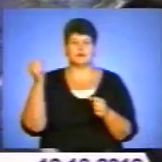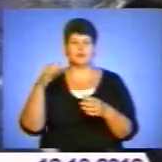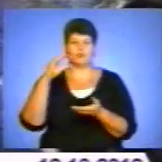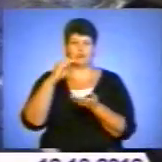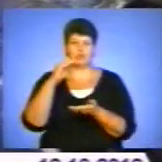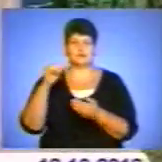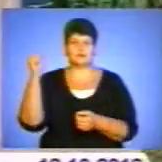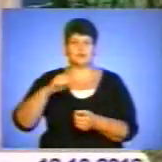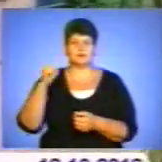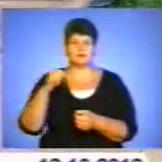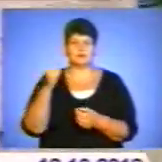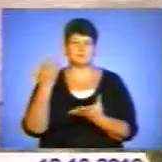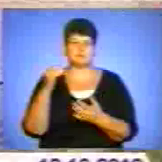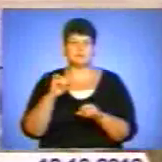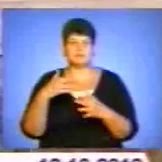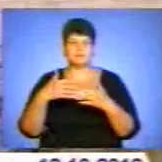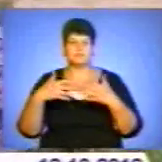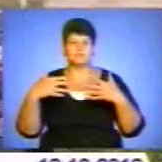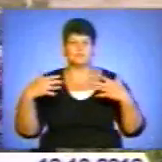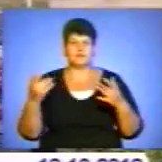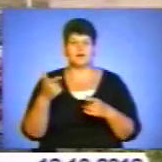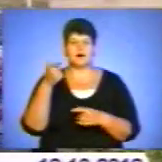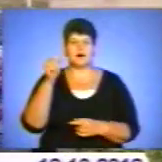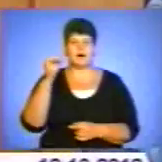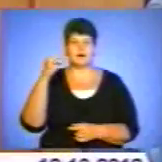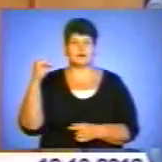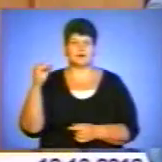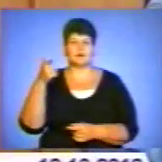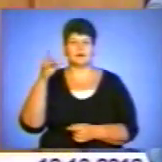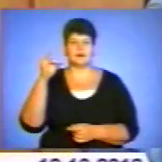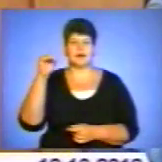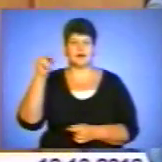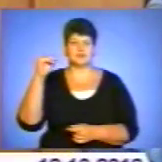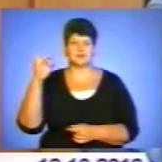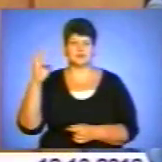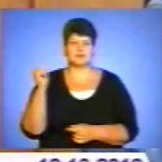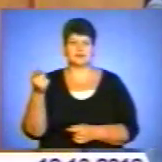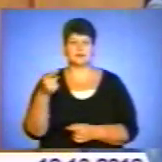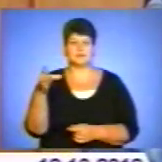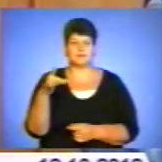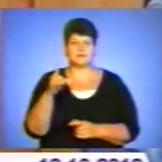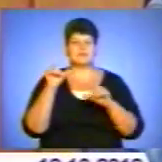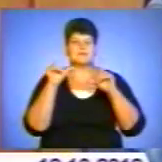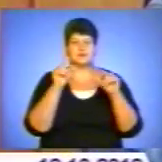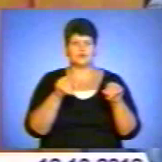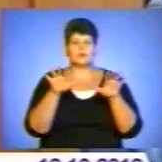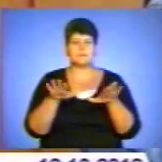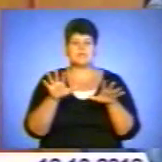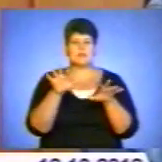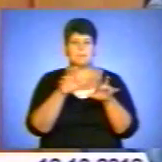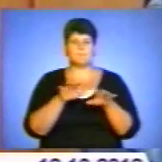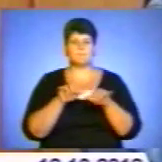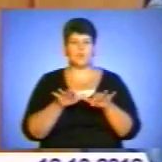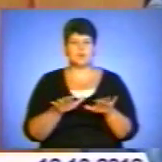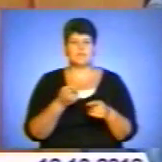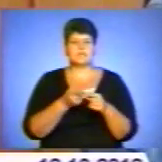на могилах сільського цвинтаря у гаях Гречинських тернопільського району. Виїздом на місце події та огляду місця події скоєння